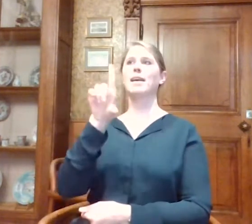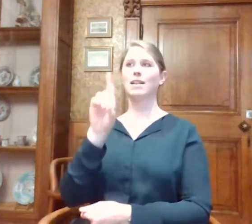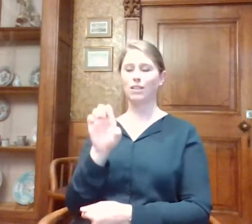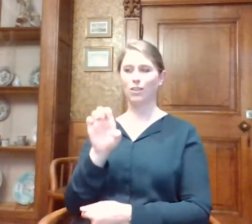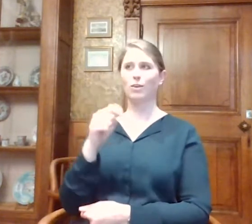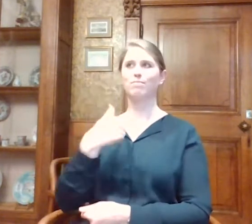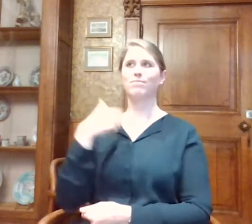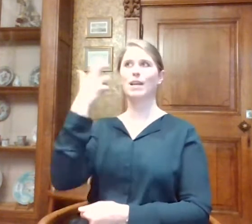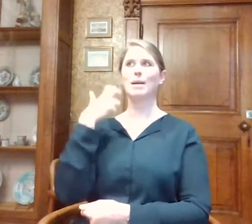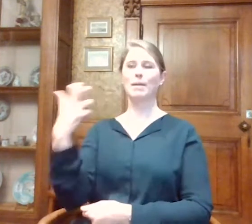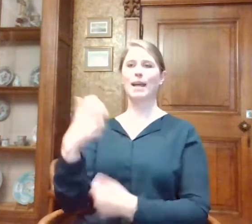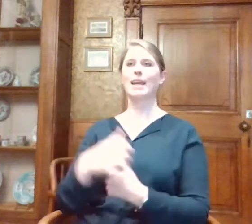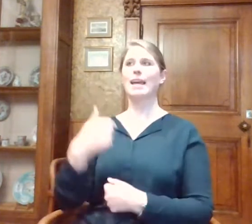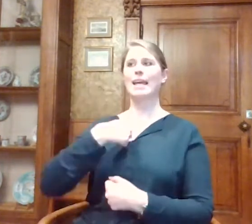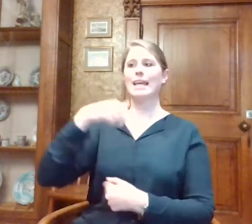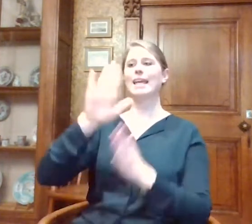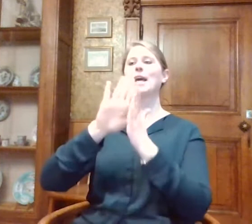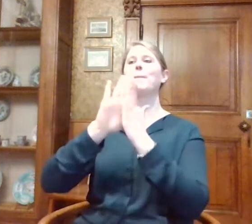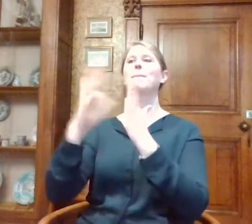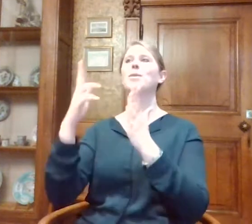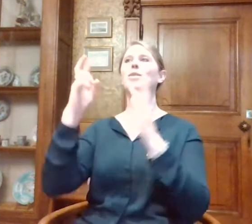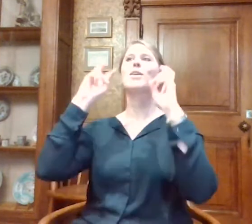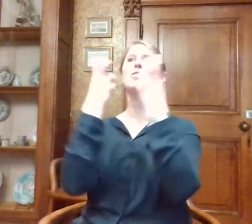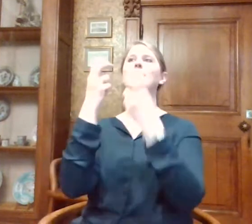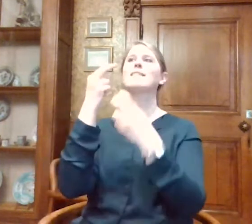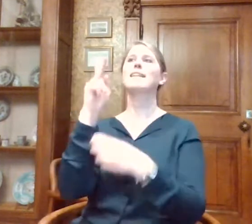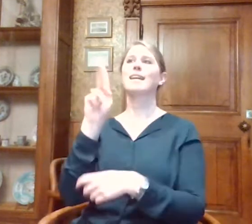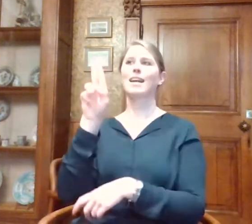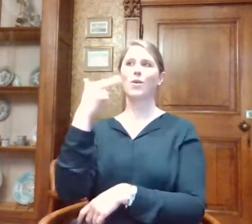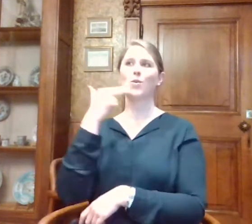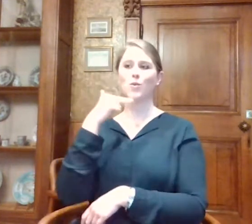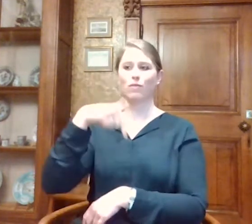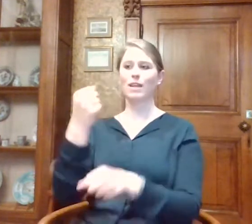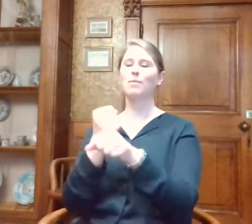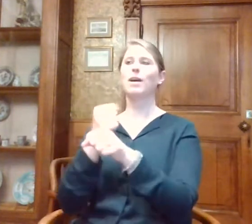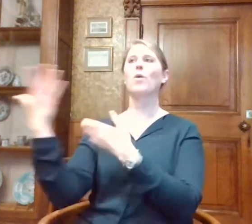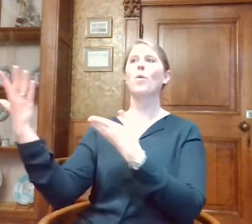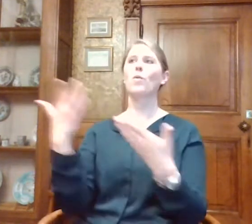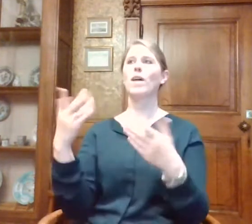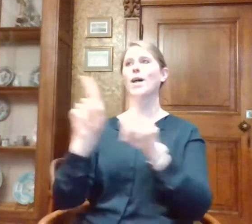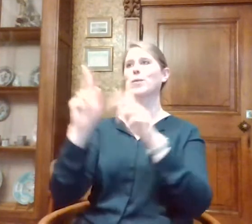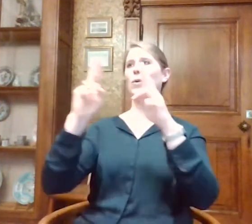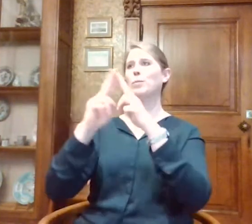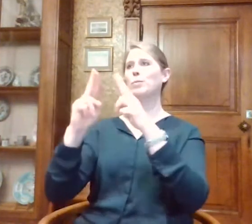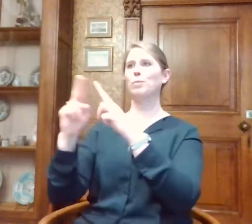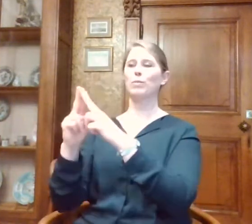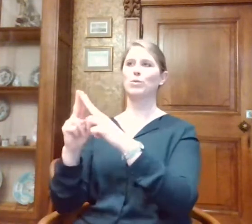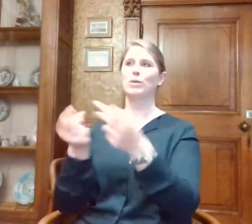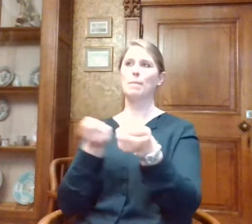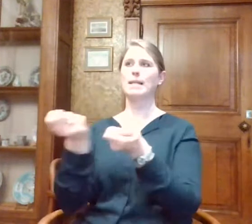Ik werk in de Universiteitsbibliotheek van KU Leuven. En ik ben verantwoordelijk voor het onthaal en voor het bezoekersmanagement.